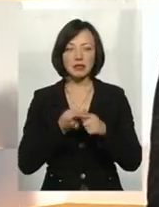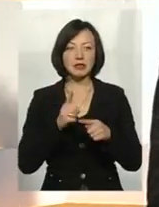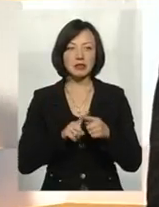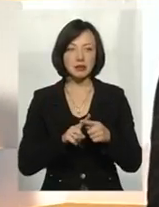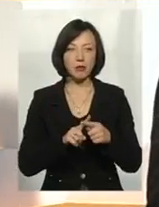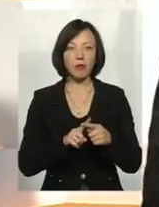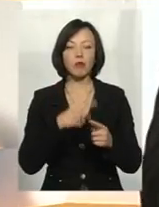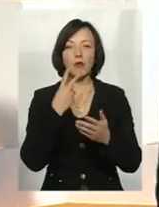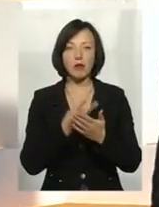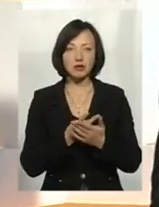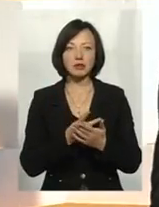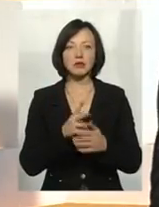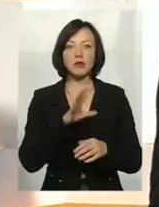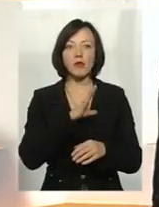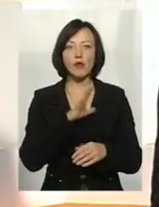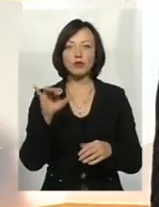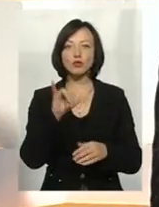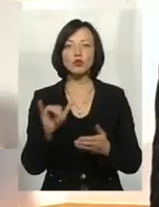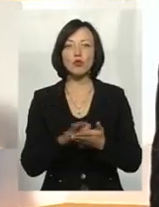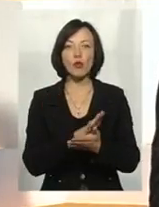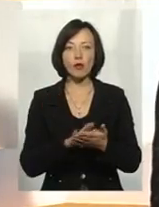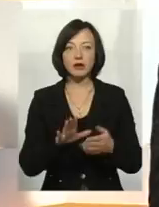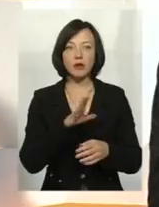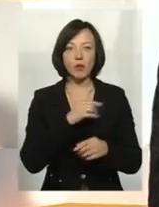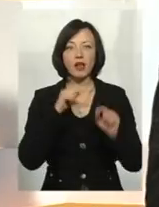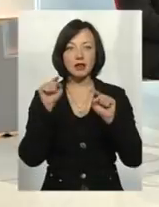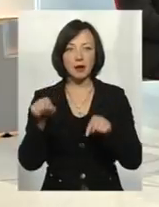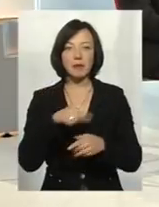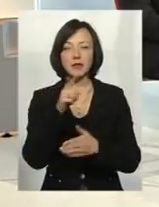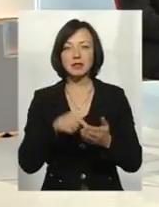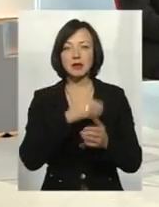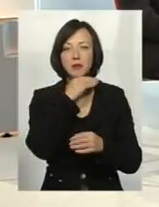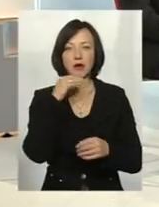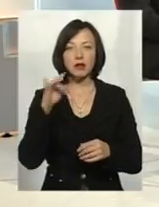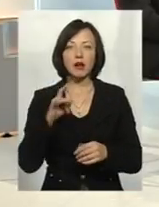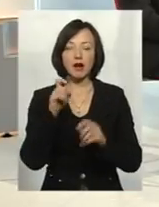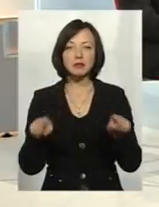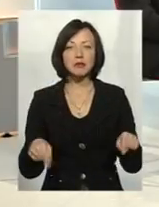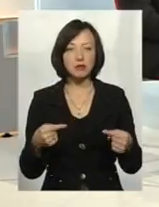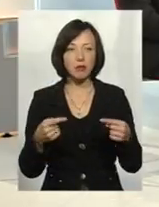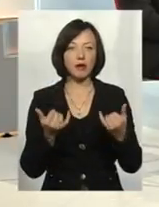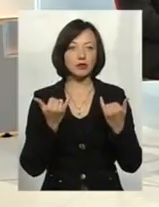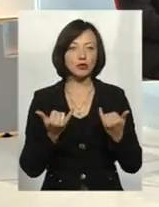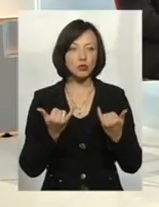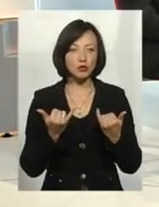перед ними місто Суботнік. І був я там. Це питання не раз піднімалось. На сьогодні,